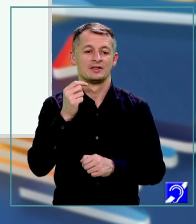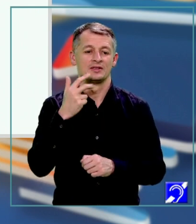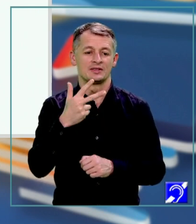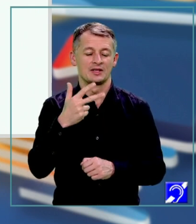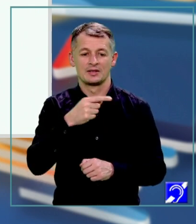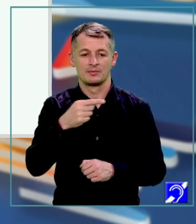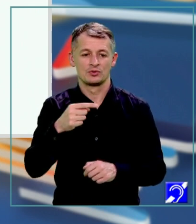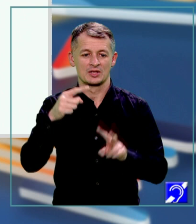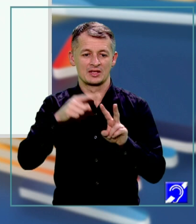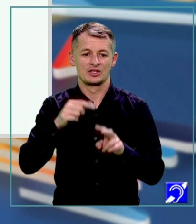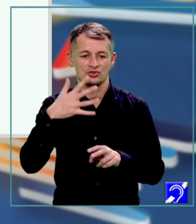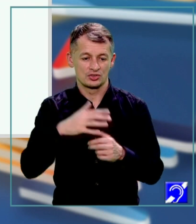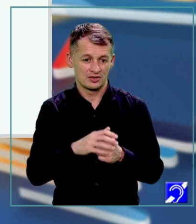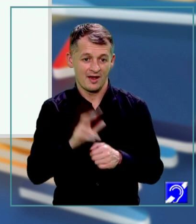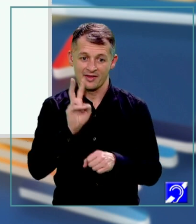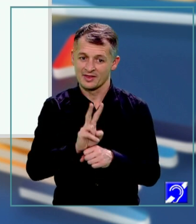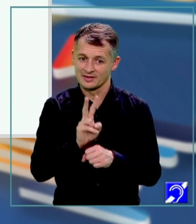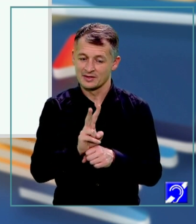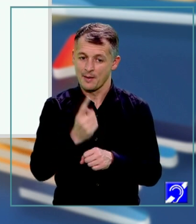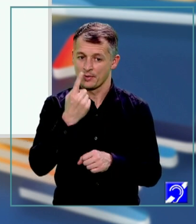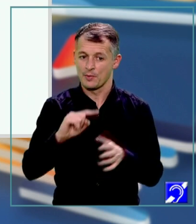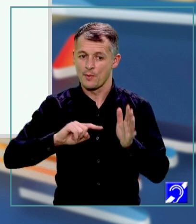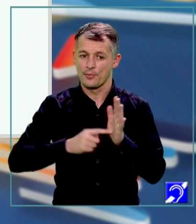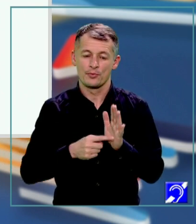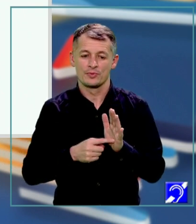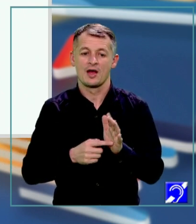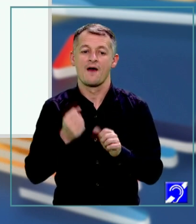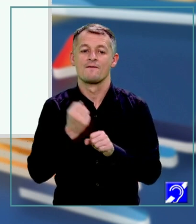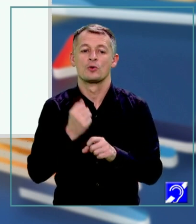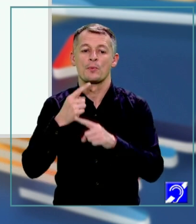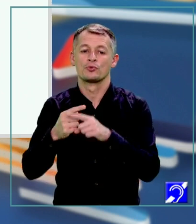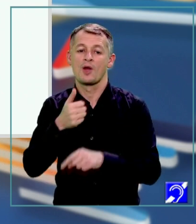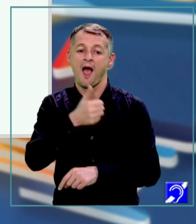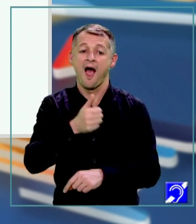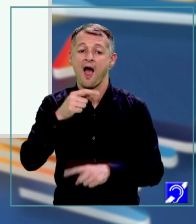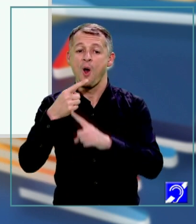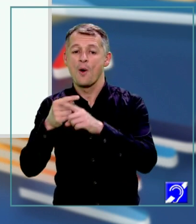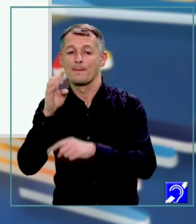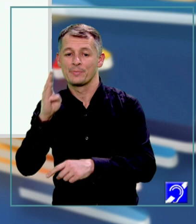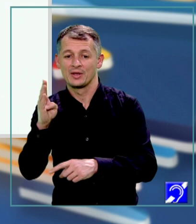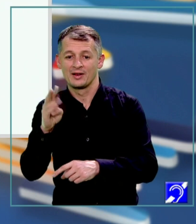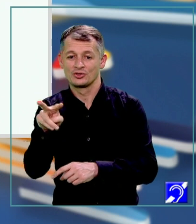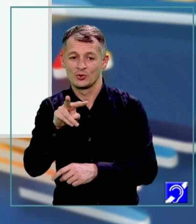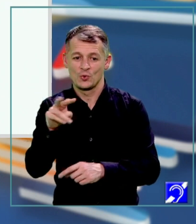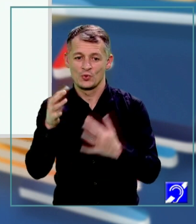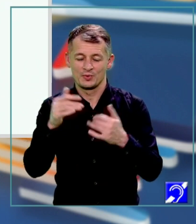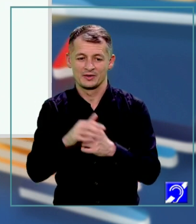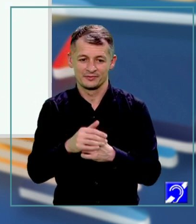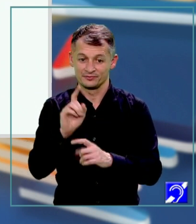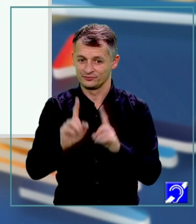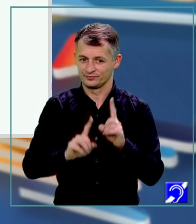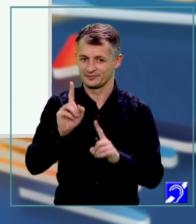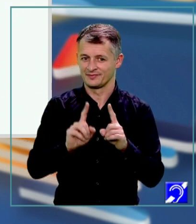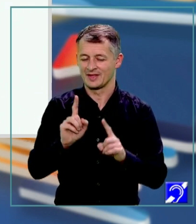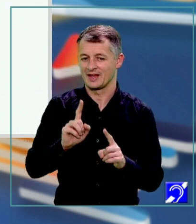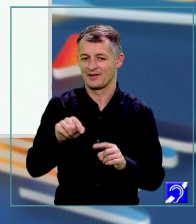din 5. Atenție! La primul punct am făcut produsul A ori B, al acestor două numere. Și dacă